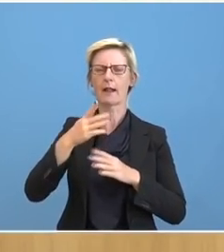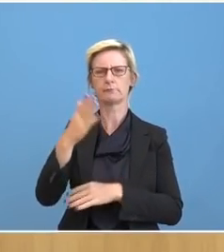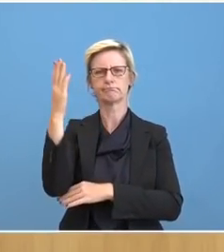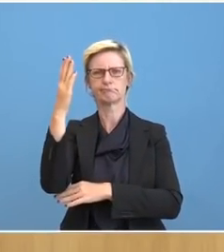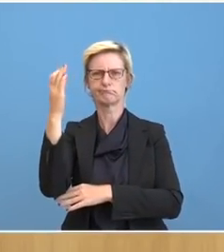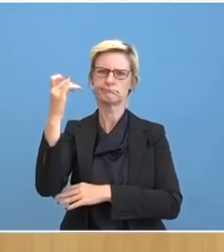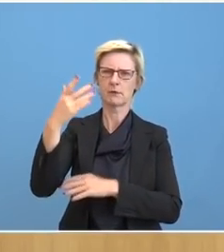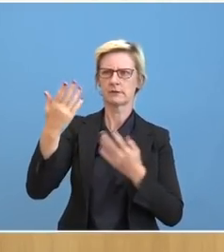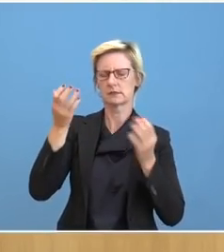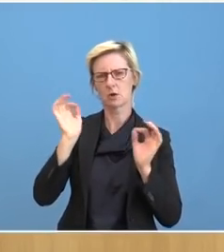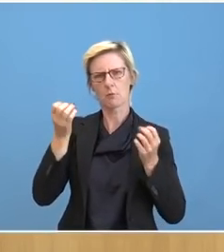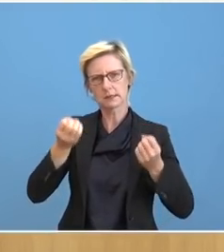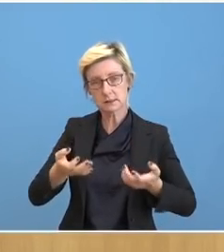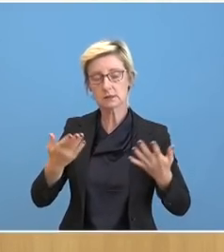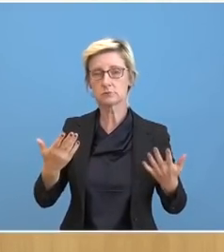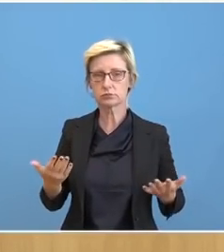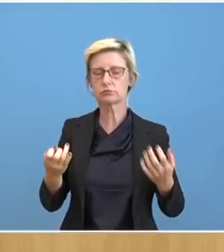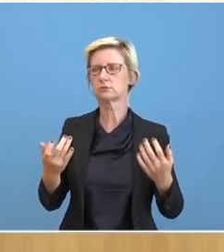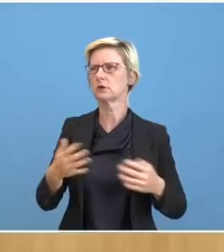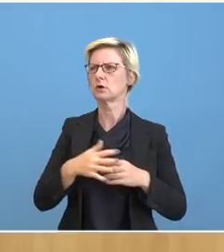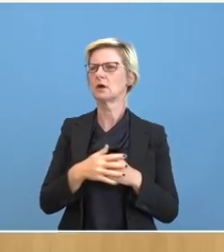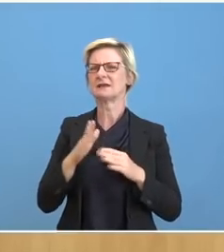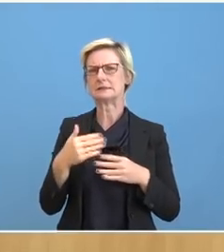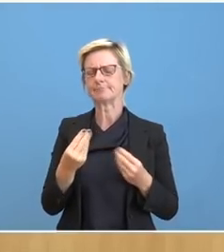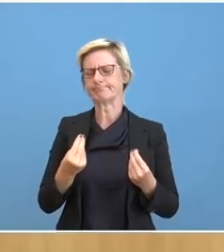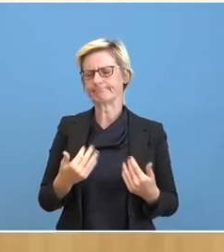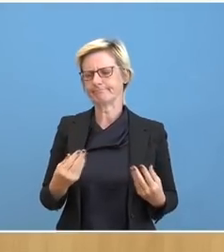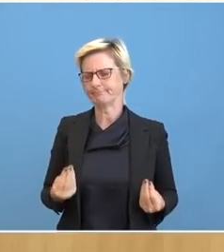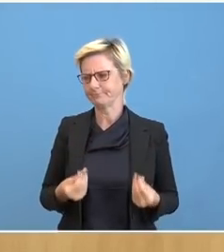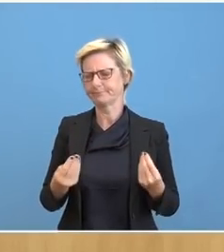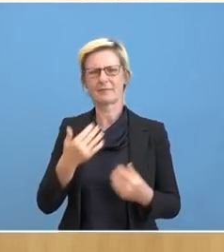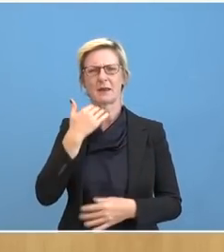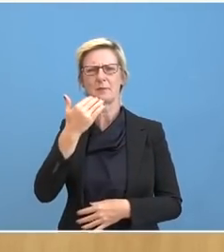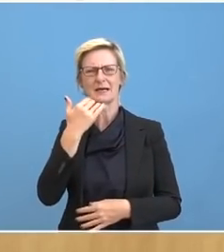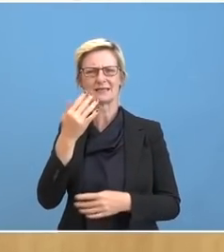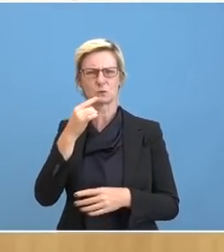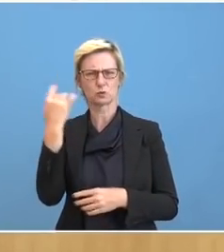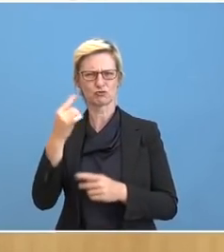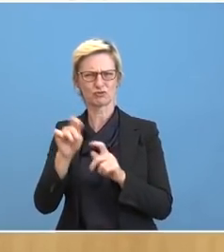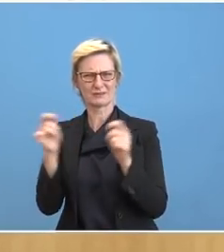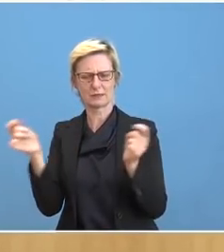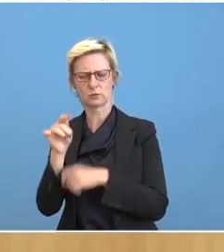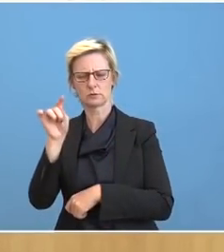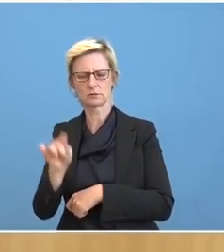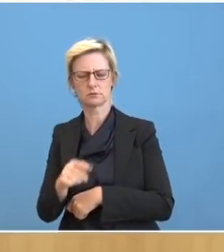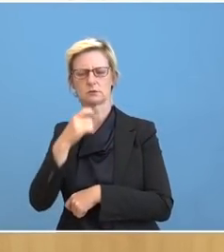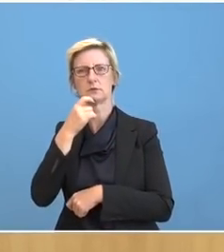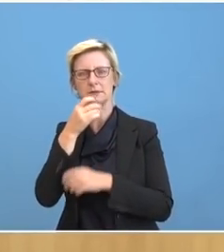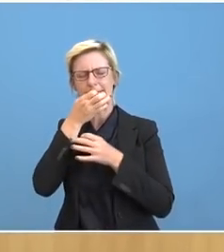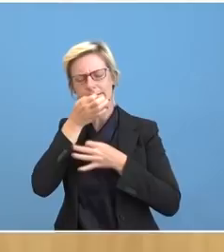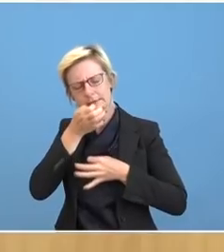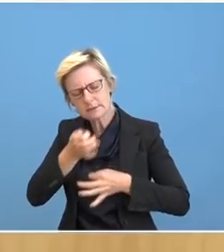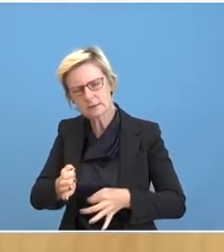genau alles passiert ist und so weiter. Es gab ja diesen etwas beunruhigenden Bericht in einer russischen Zeitung, der ganz genau den Ablauf